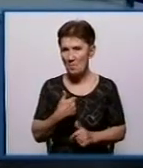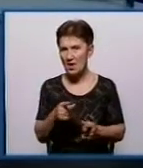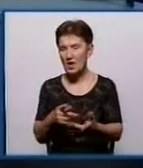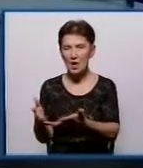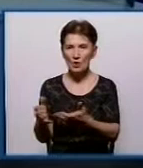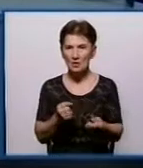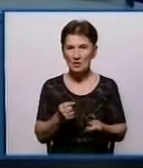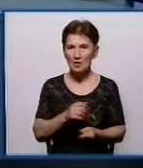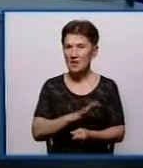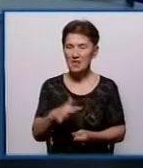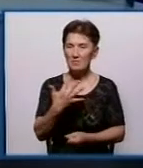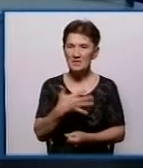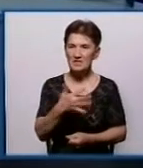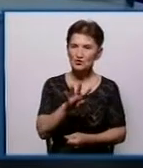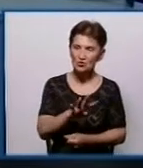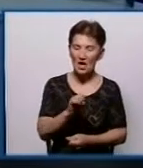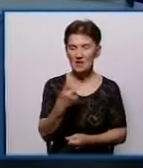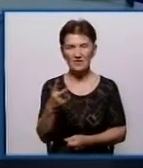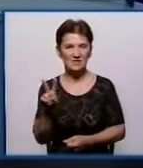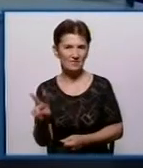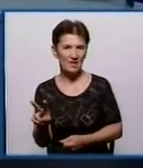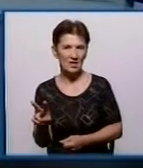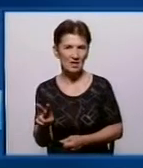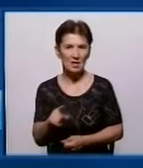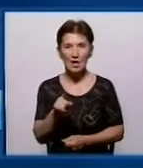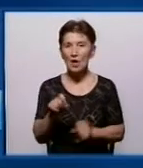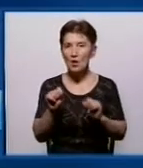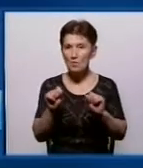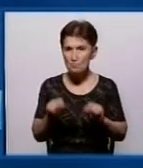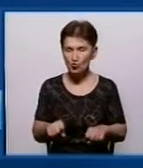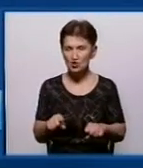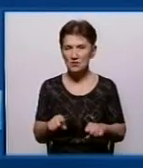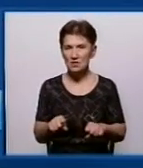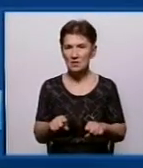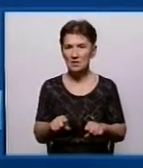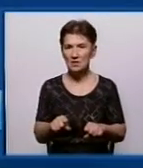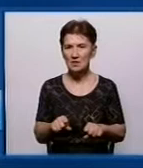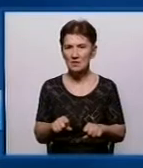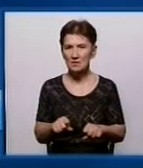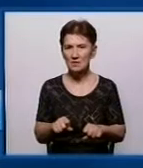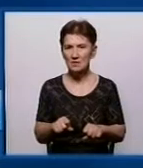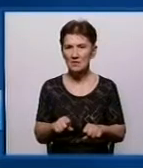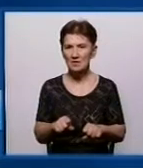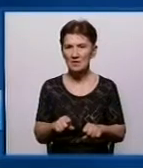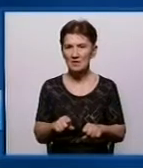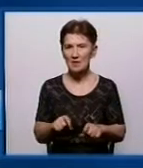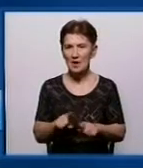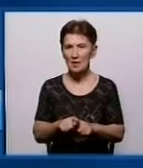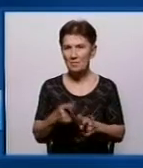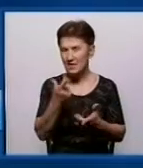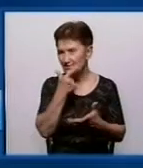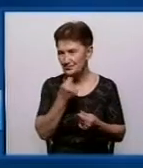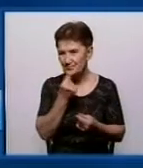54%, а 22%. Можна це подати під соусом соціальної